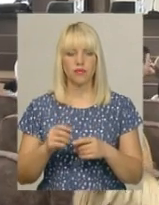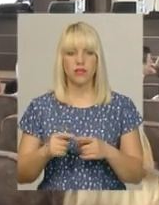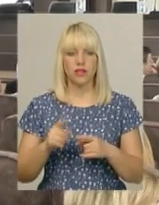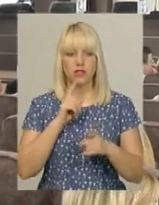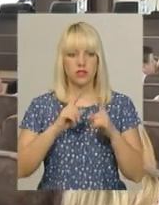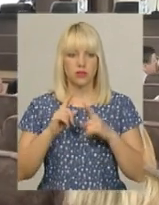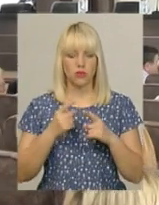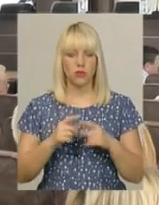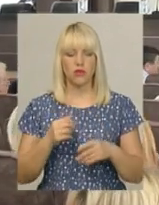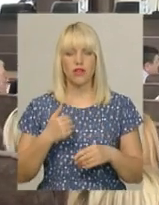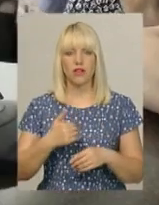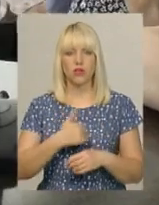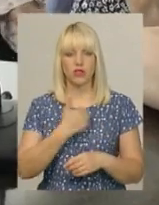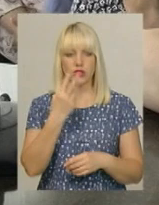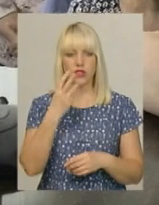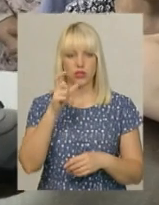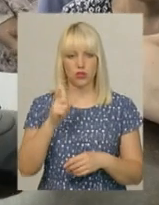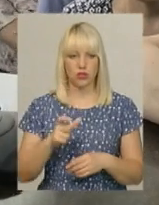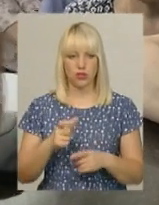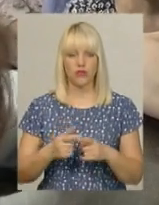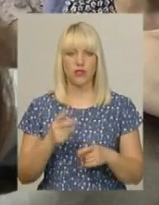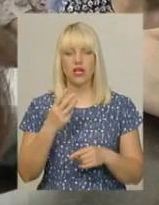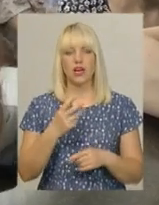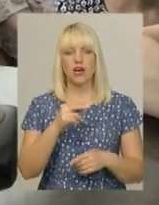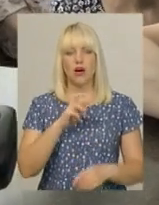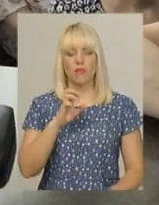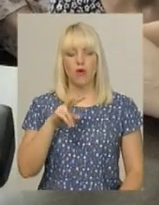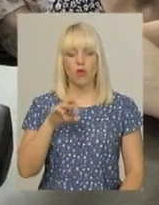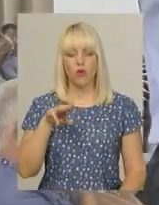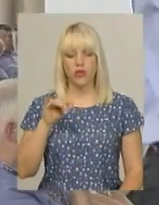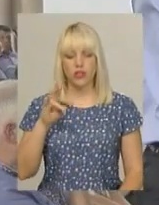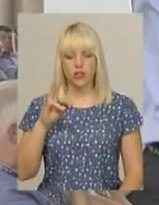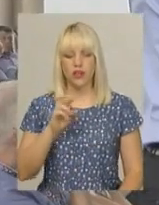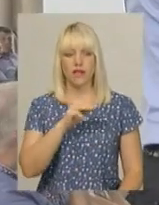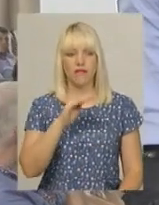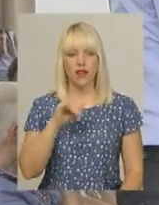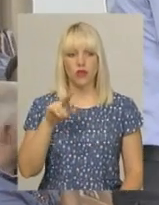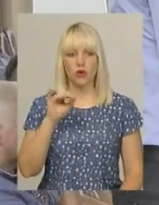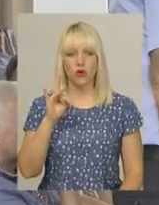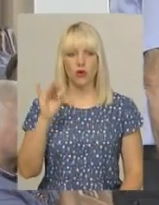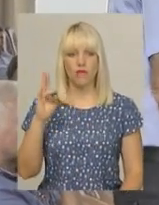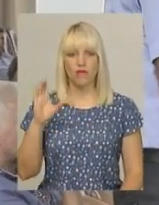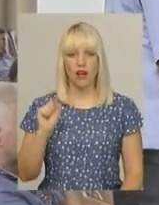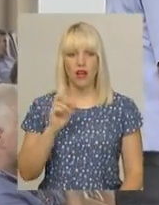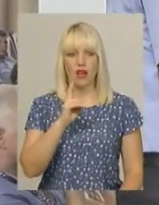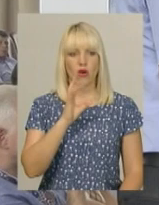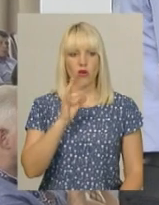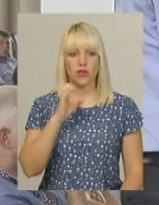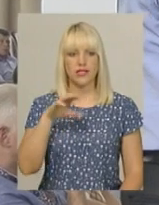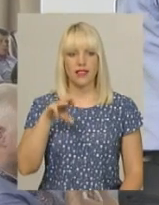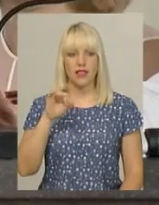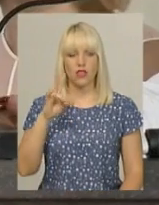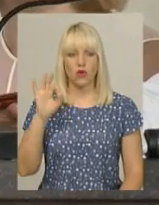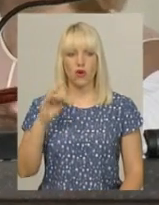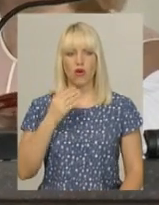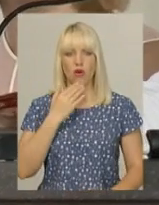апеляційного суду претендували три кандидати. Сергій Болотін, Наталя Федорова та Андрій Костенко. Останній претендент з твою кандидатуру зняв.